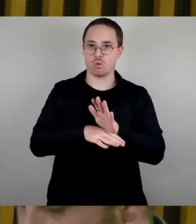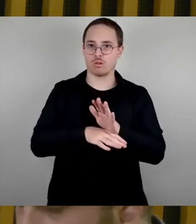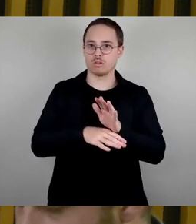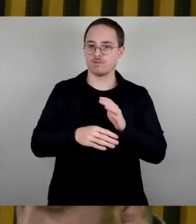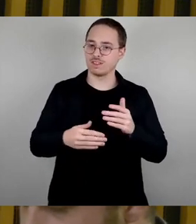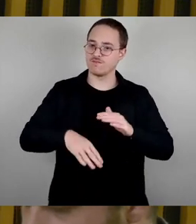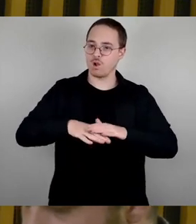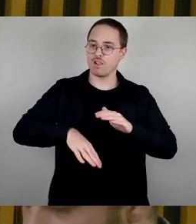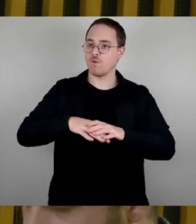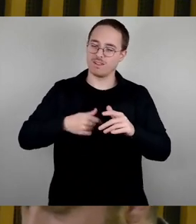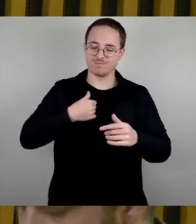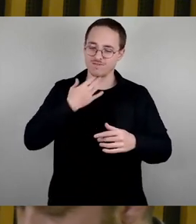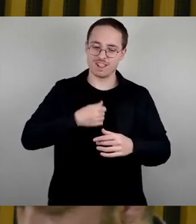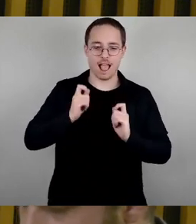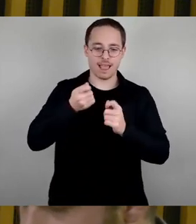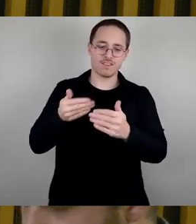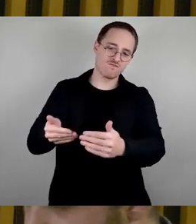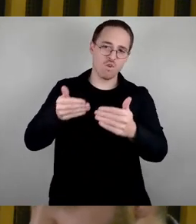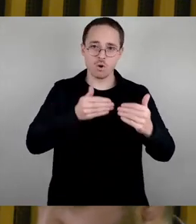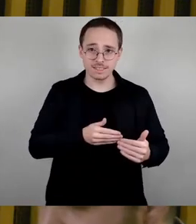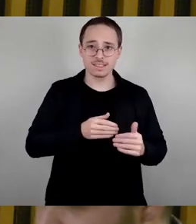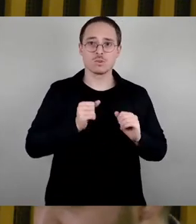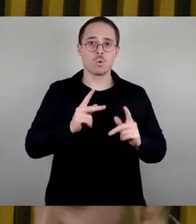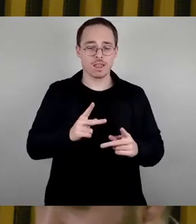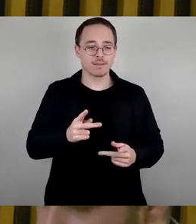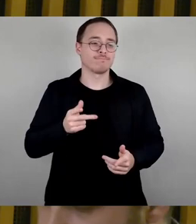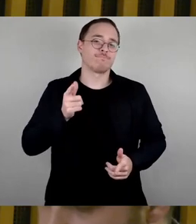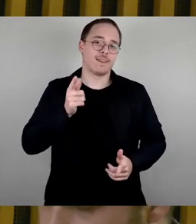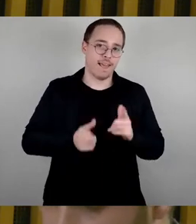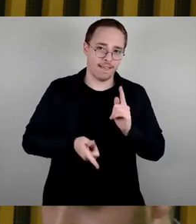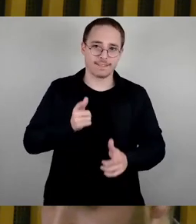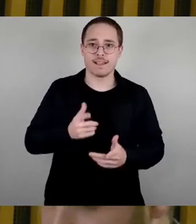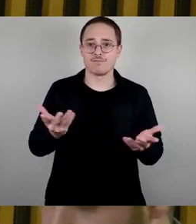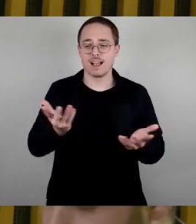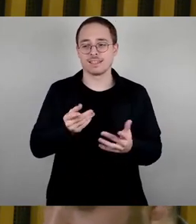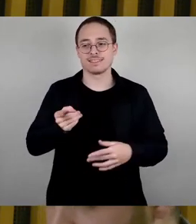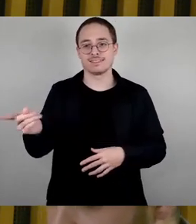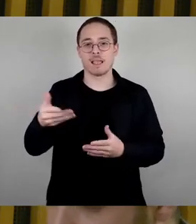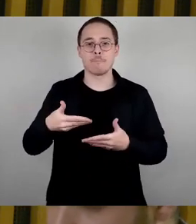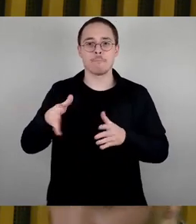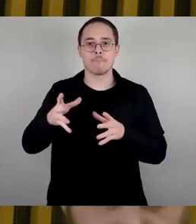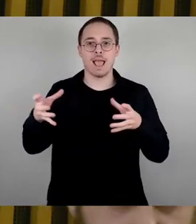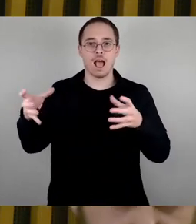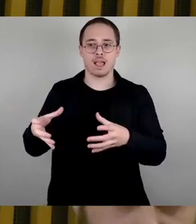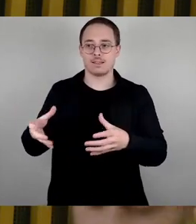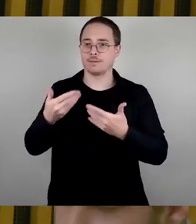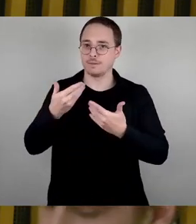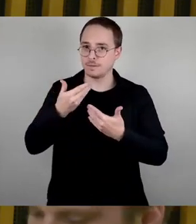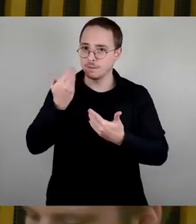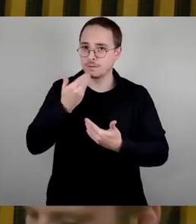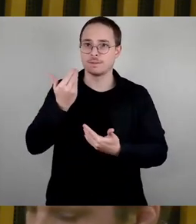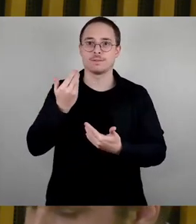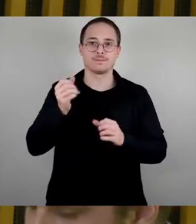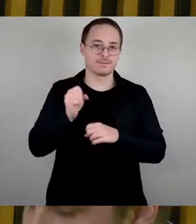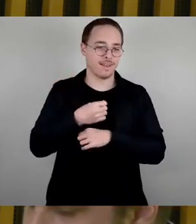haben dafür leider keine Mehrheiten in diesem Hause gefunden. Das will ich einfach nochmal richtigstellen. Wir hätten ihn tatsächlich